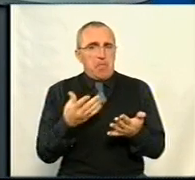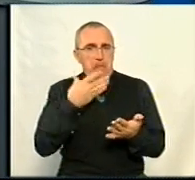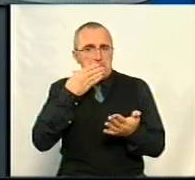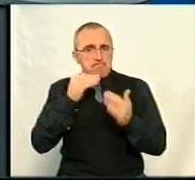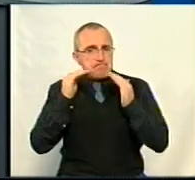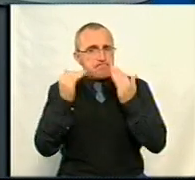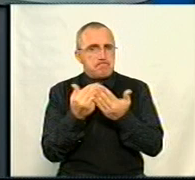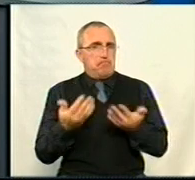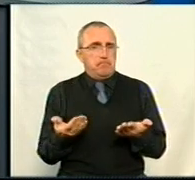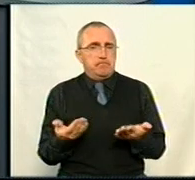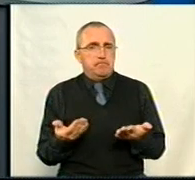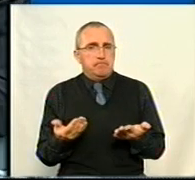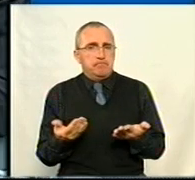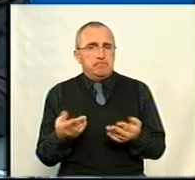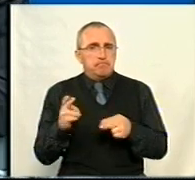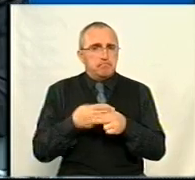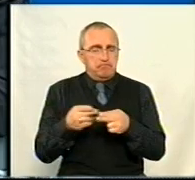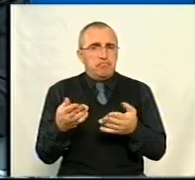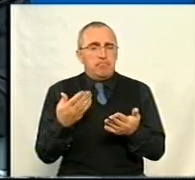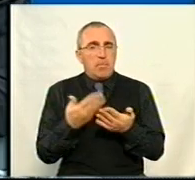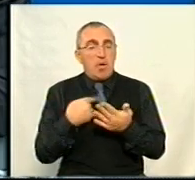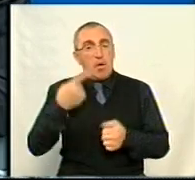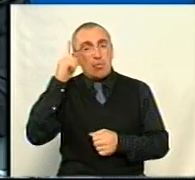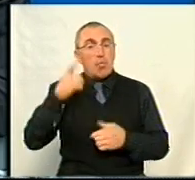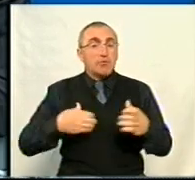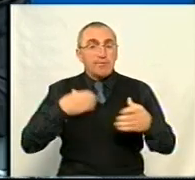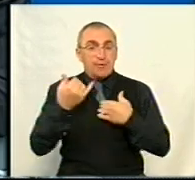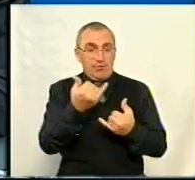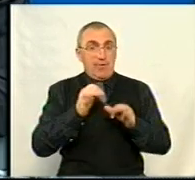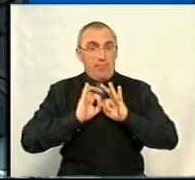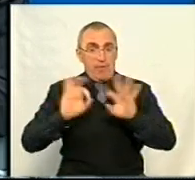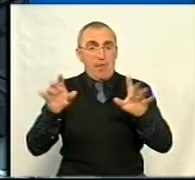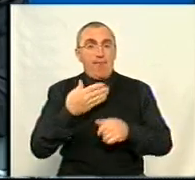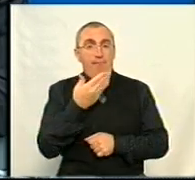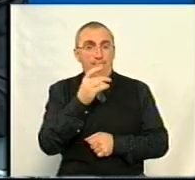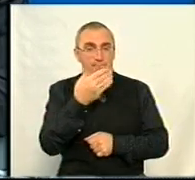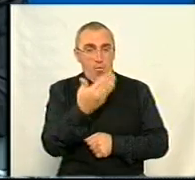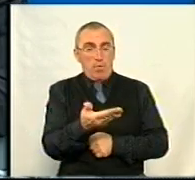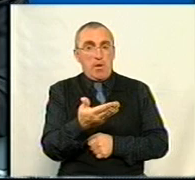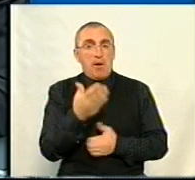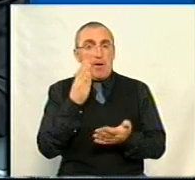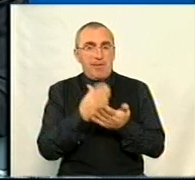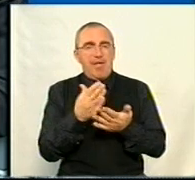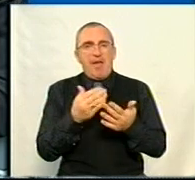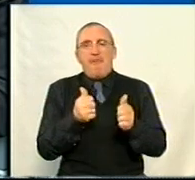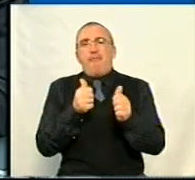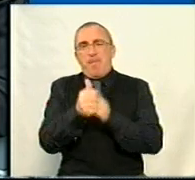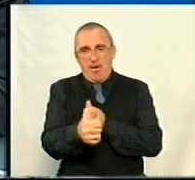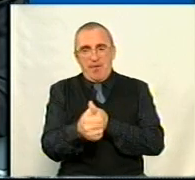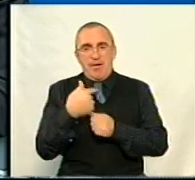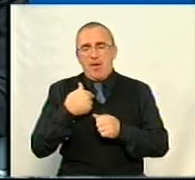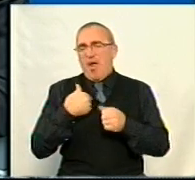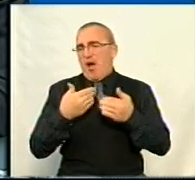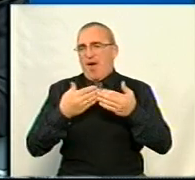виходить. Я думаю, що цю тривогу, яку ви щойно висловили, вона є перечасною. Я абсолютно